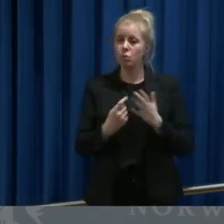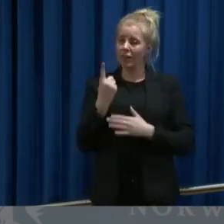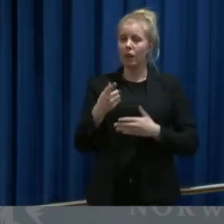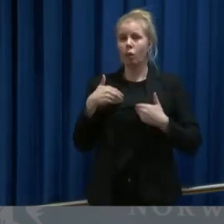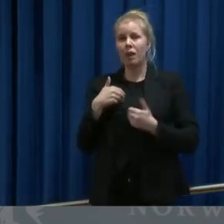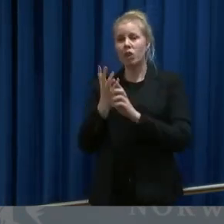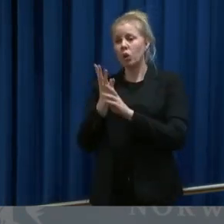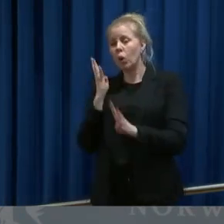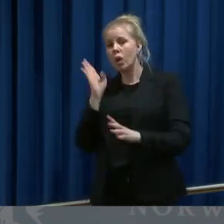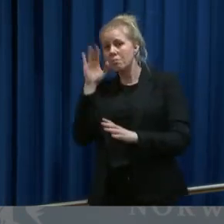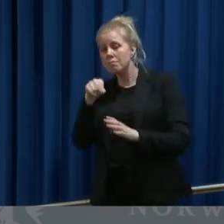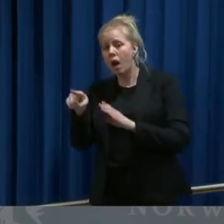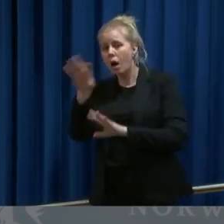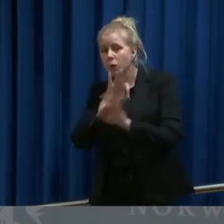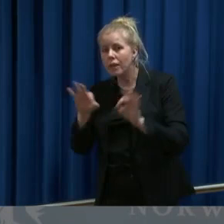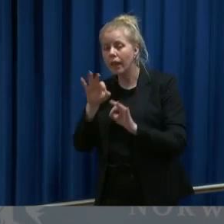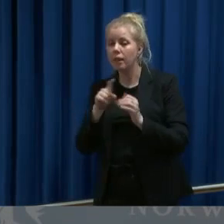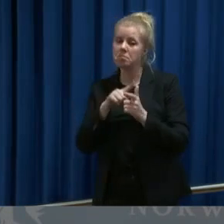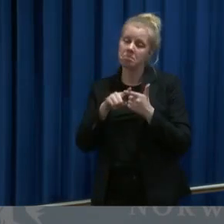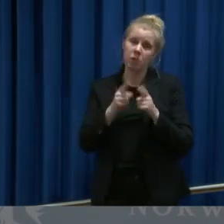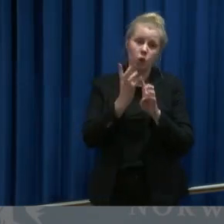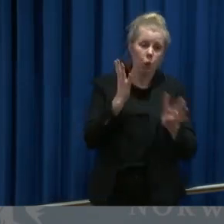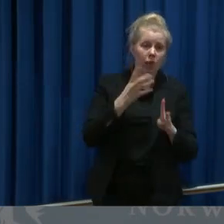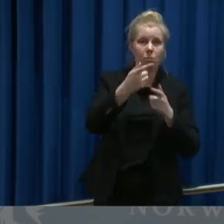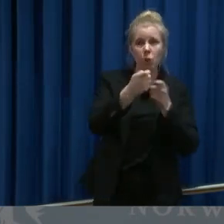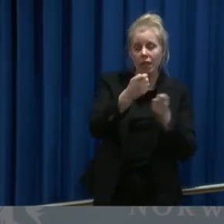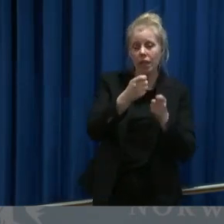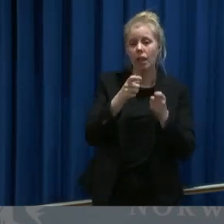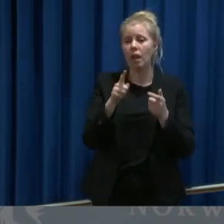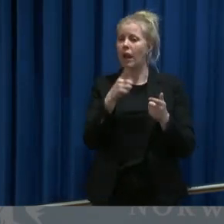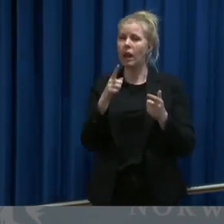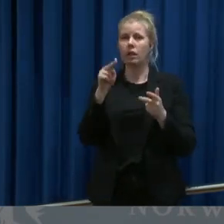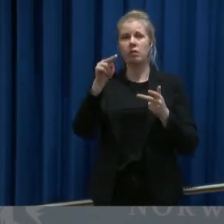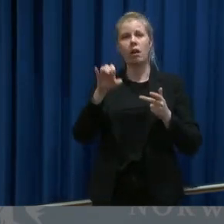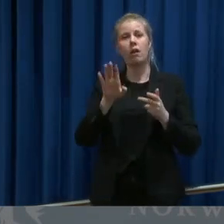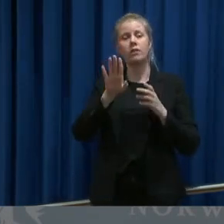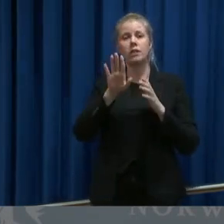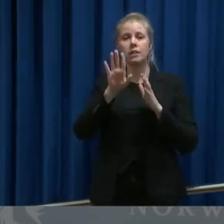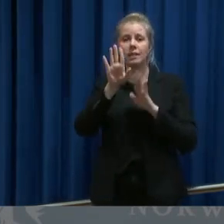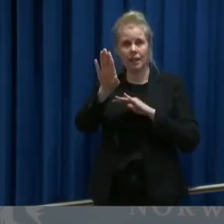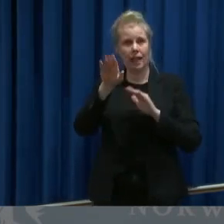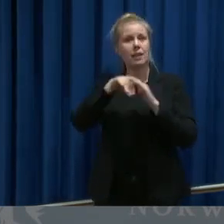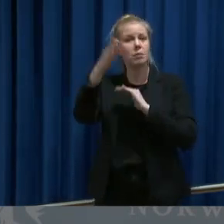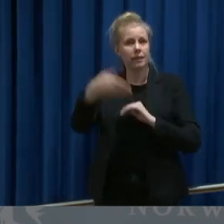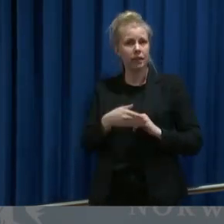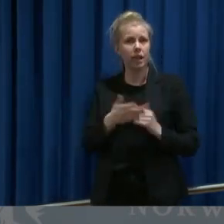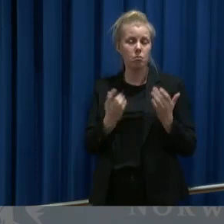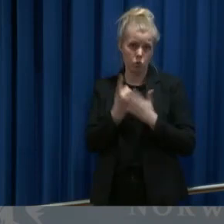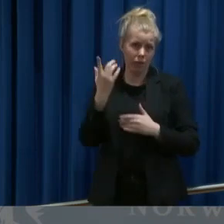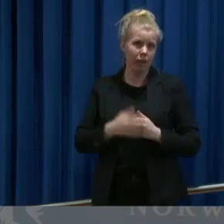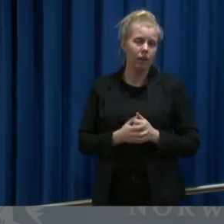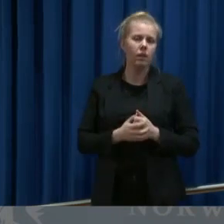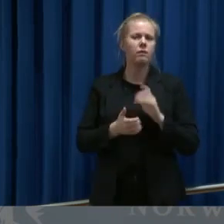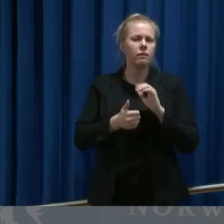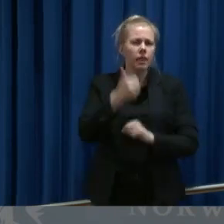apotek på butikker og at man opplever køer på NAVs hjemmesider. Da er det altså veldig